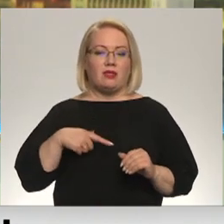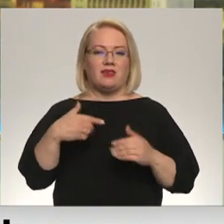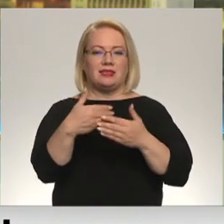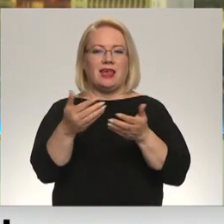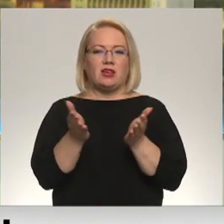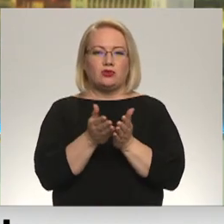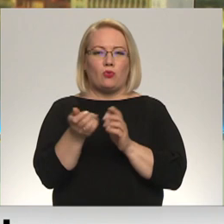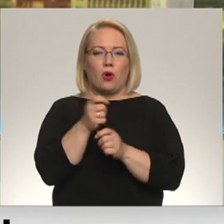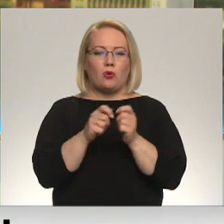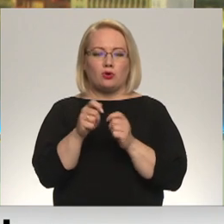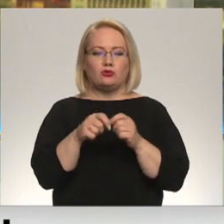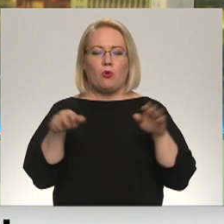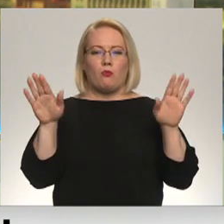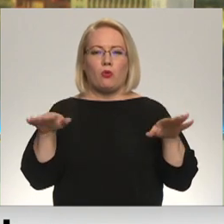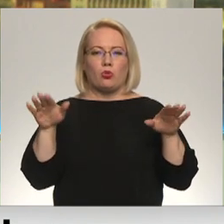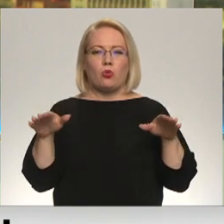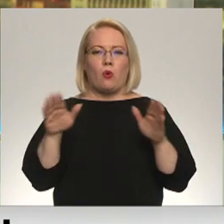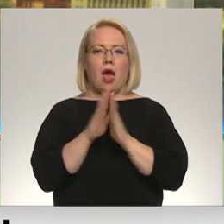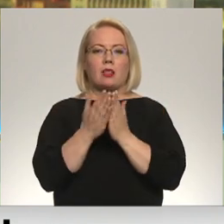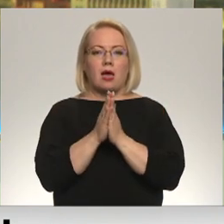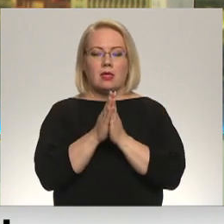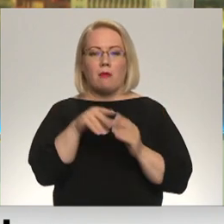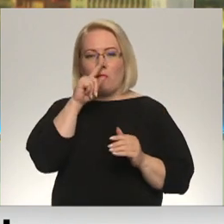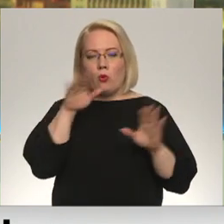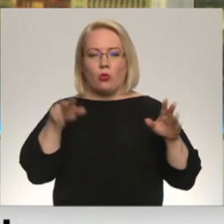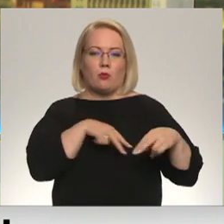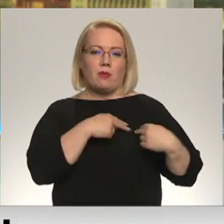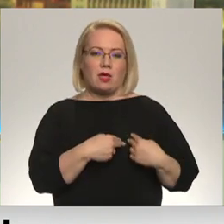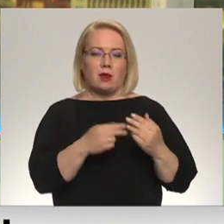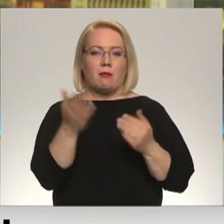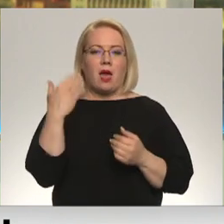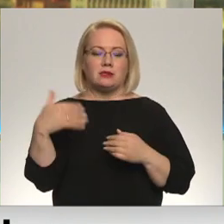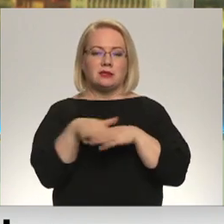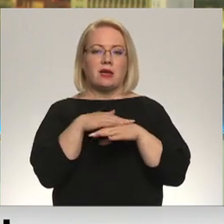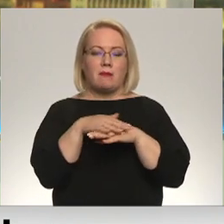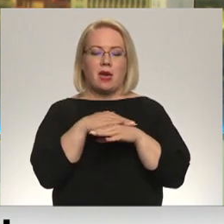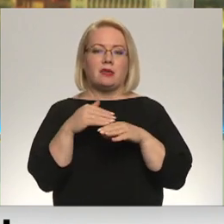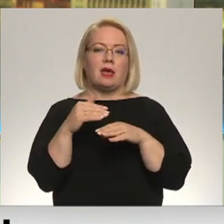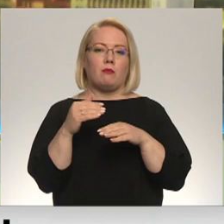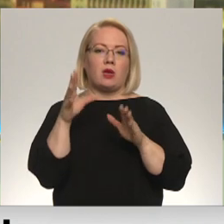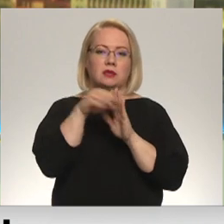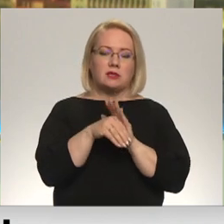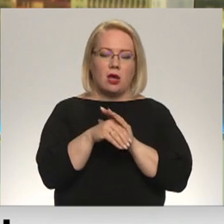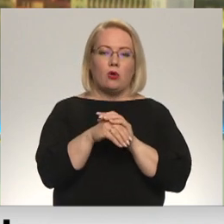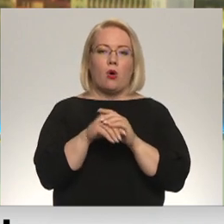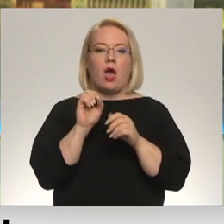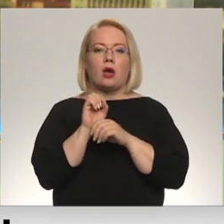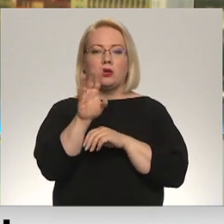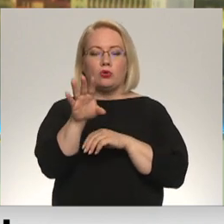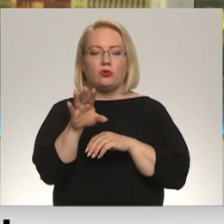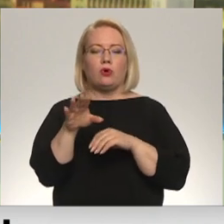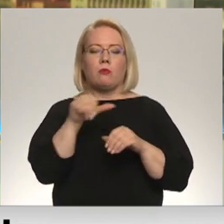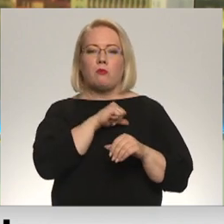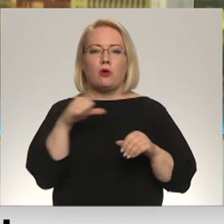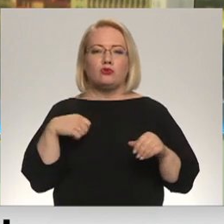putnu Atlantām, Ornoloģijas biedrība aicina sabiedrību iesaistīties. Iesotot pašu veiktus putnu balsu audio